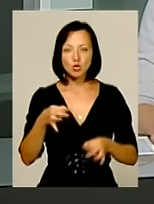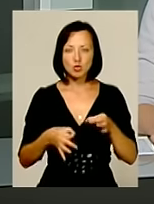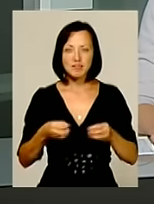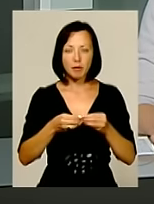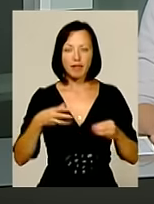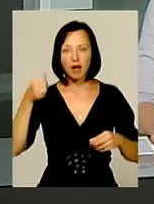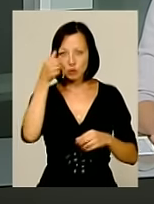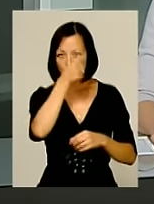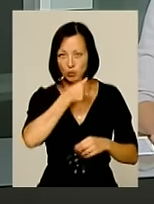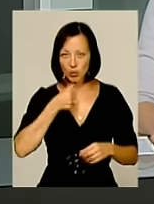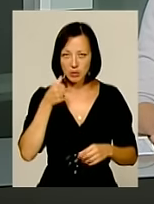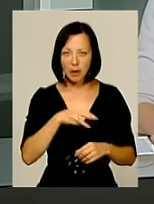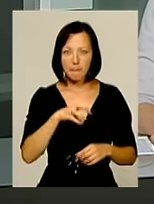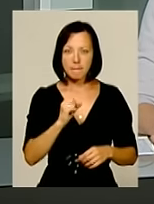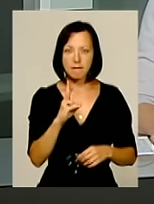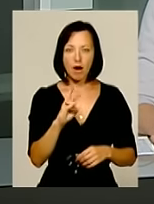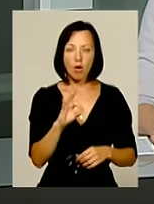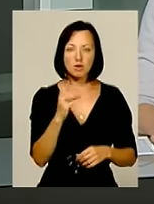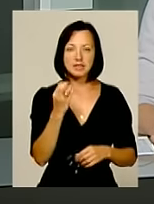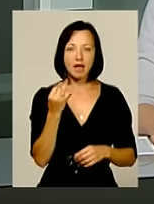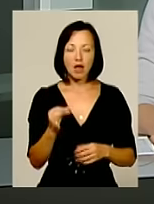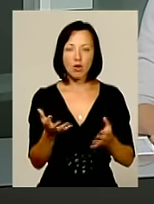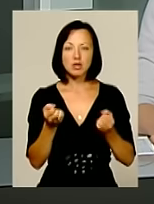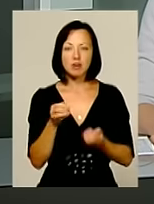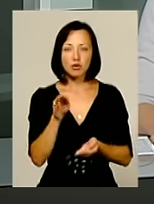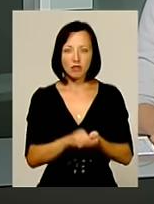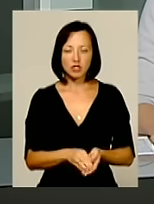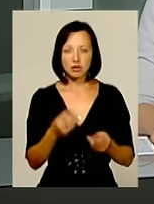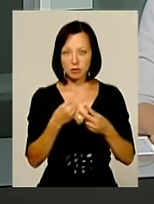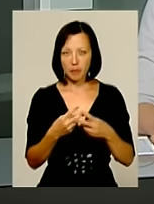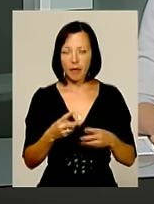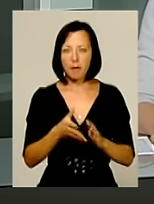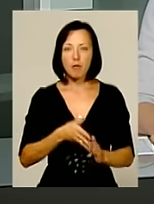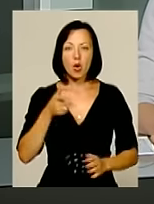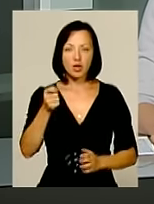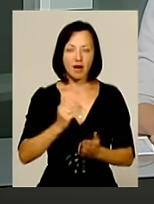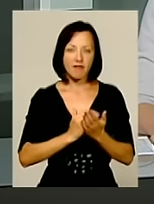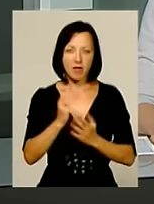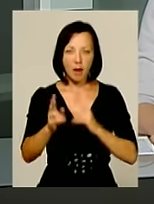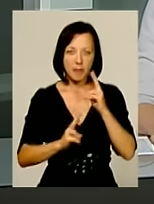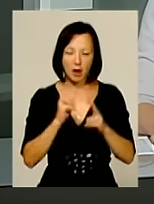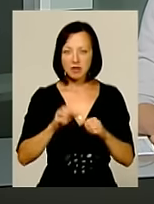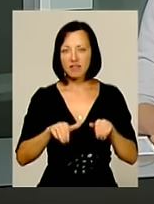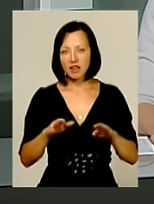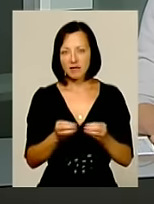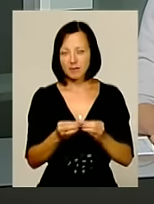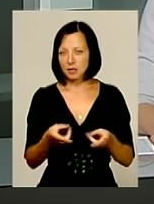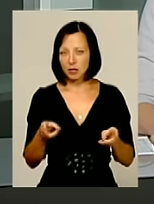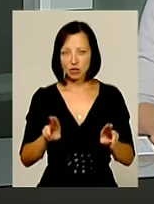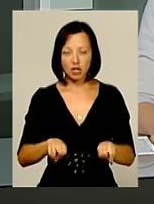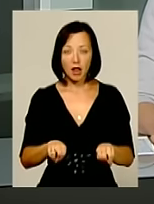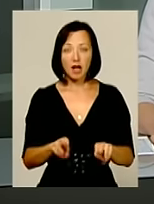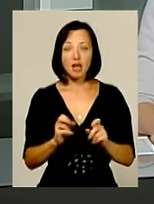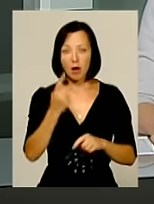році Сергій Макоцей отримав довічне позбавлення волі. Тоді він подав на апеляцію, однак вирок залишили без змін.